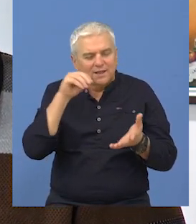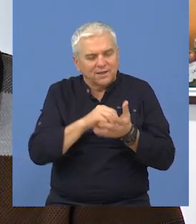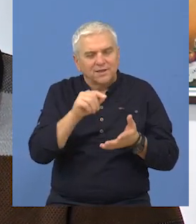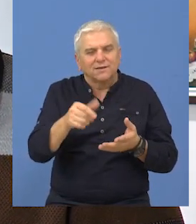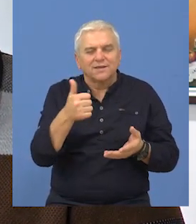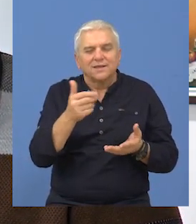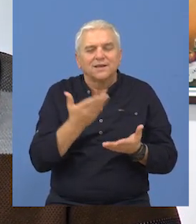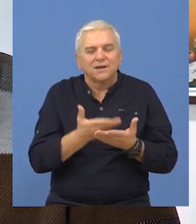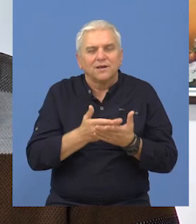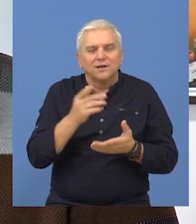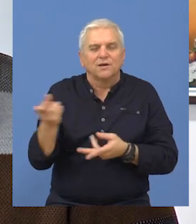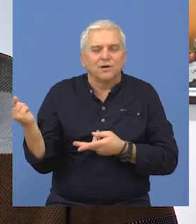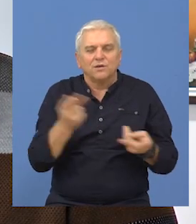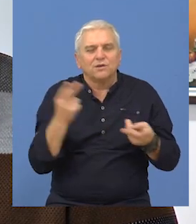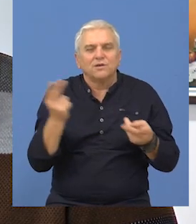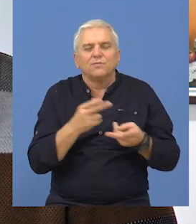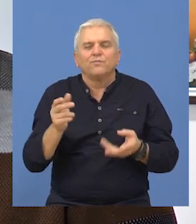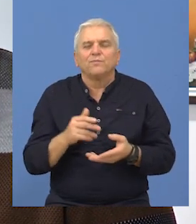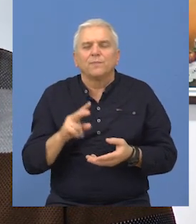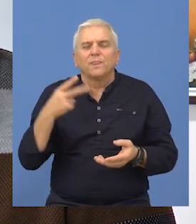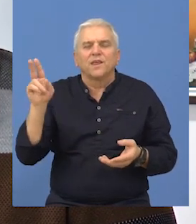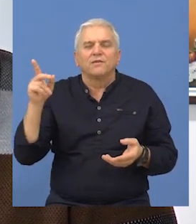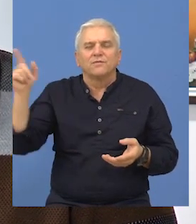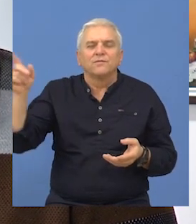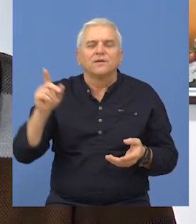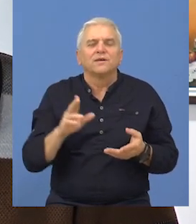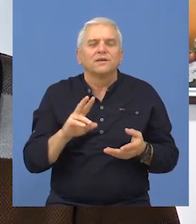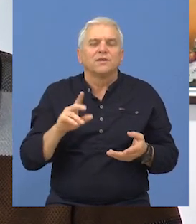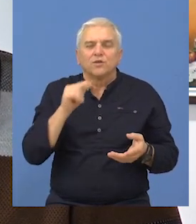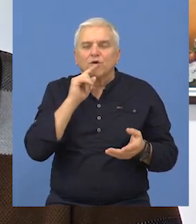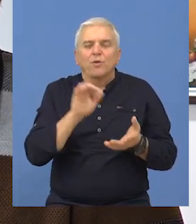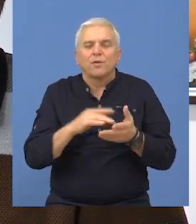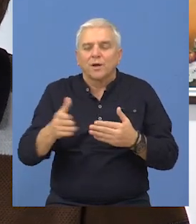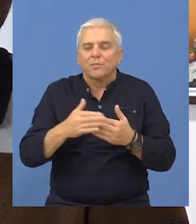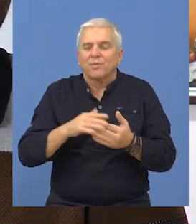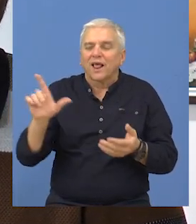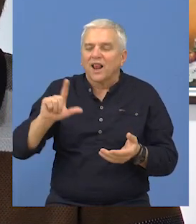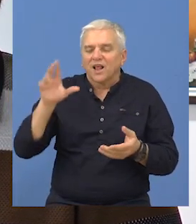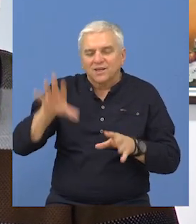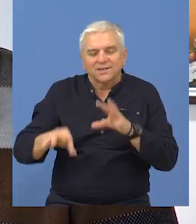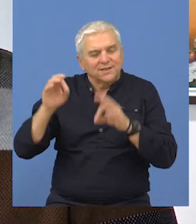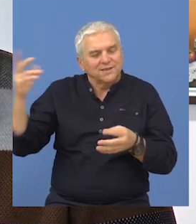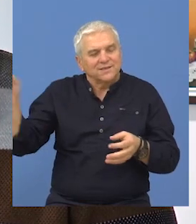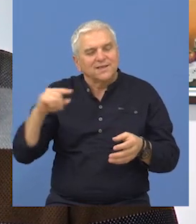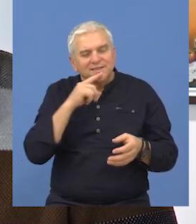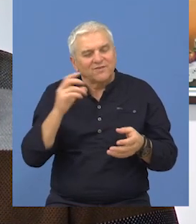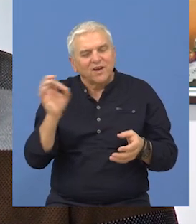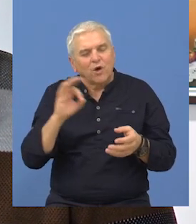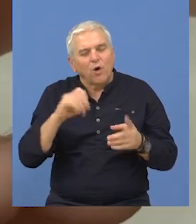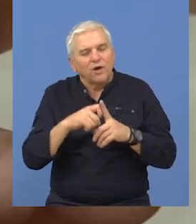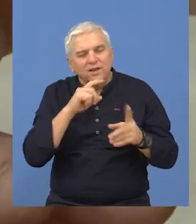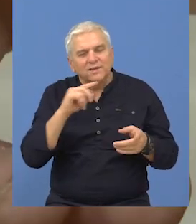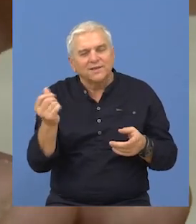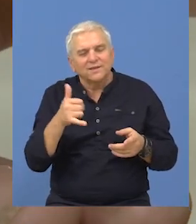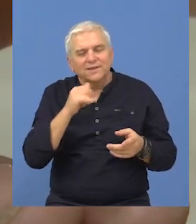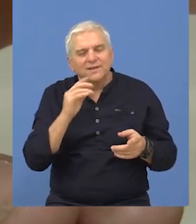konkretno je u stvari dopreman sa ležišta gde ga ima, a jedno od bližih ležišta gde ima konkretno